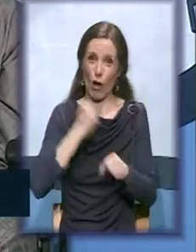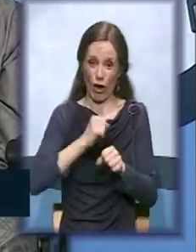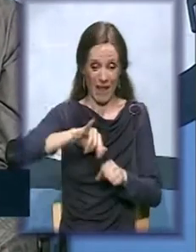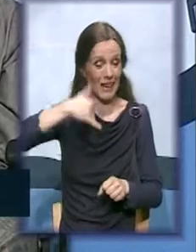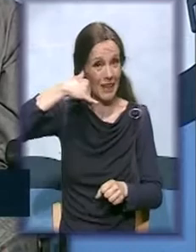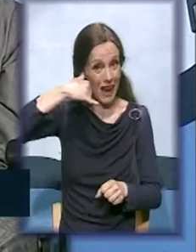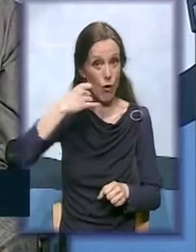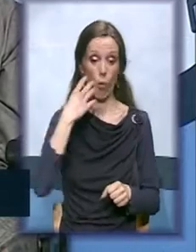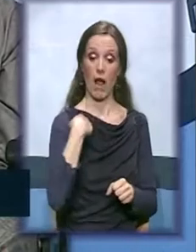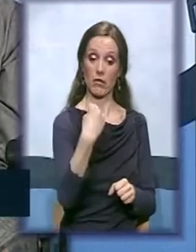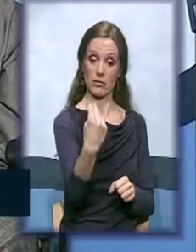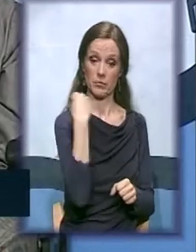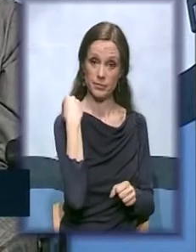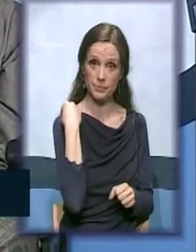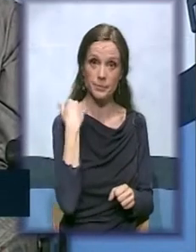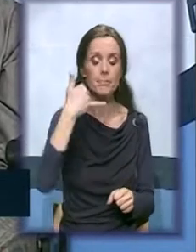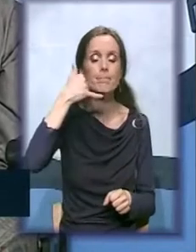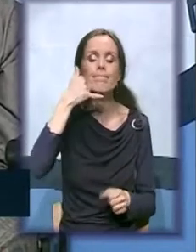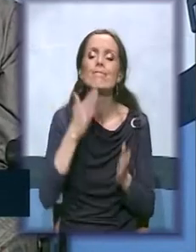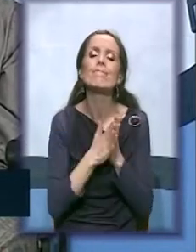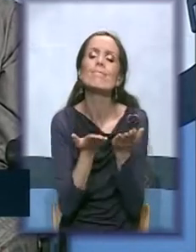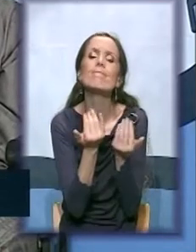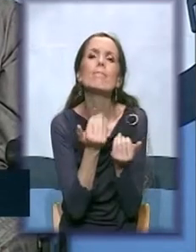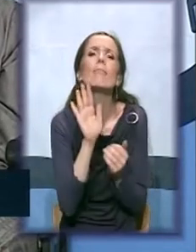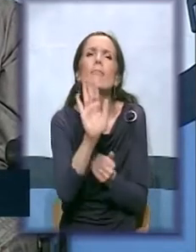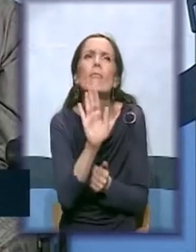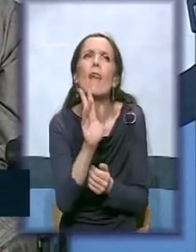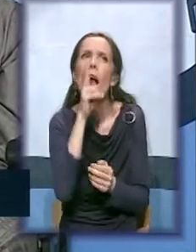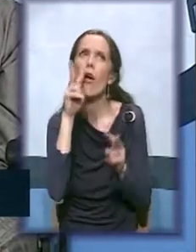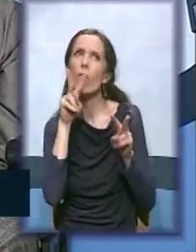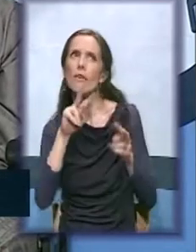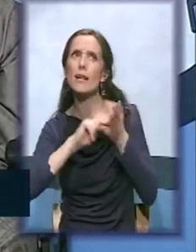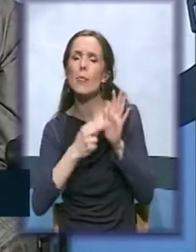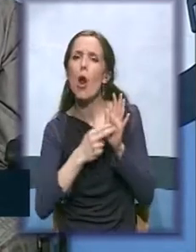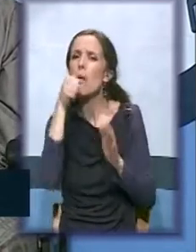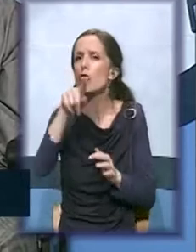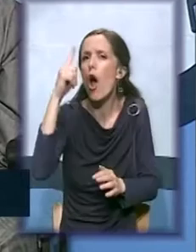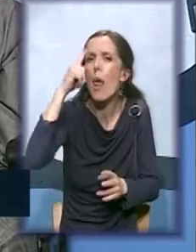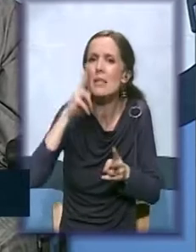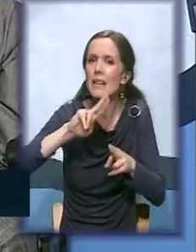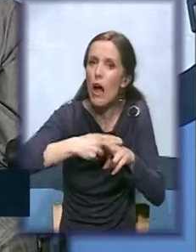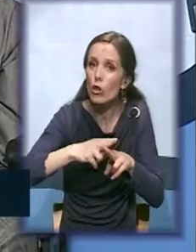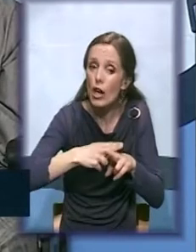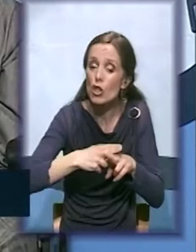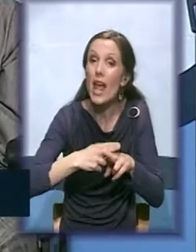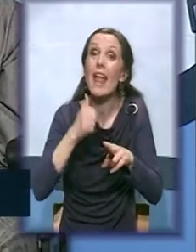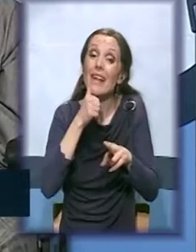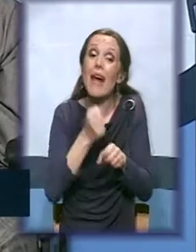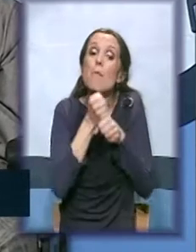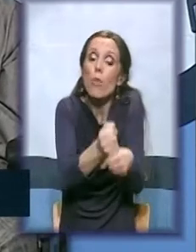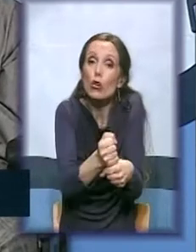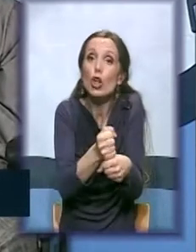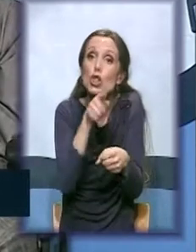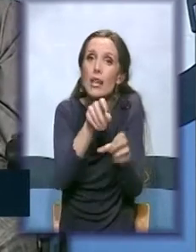njenu viđene stvari, njen problem, njeno rješenje i da onda podrži da to rješenje realizuje u brakci.